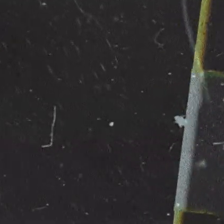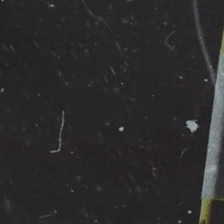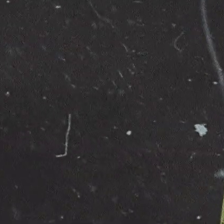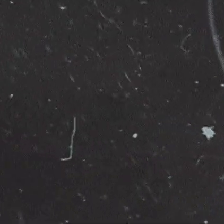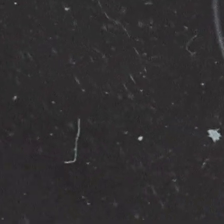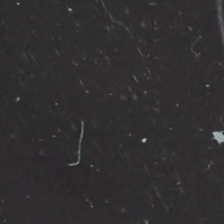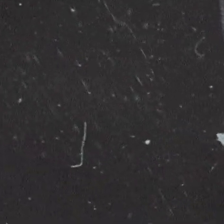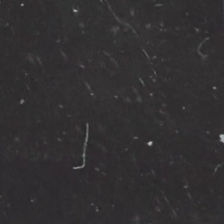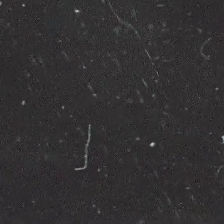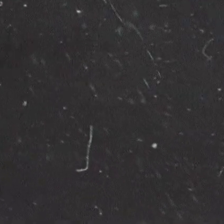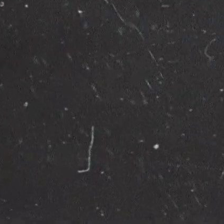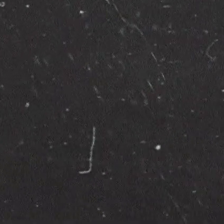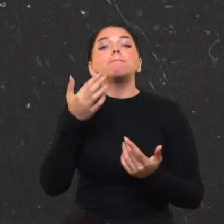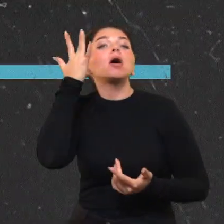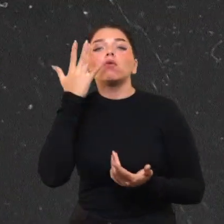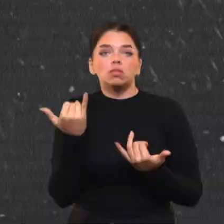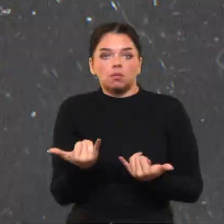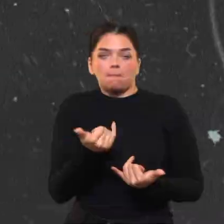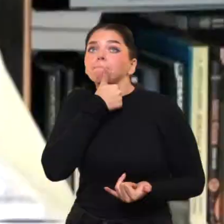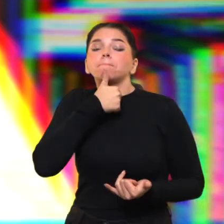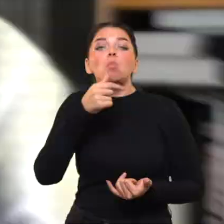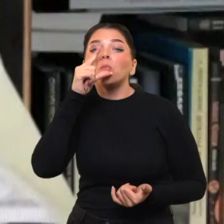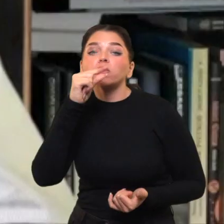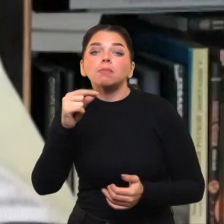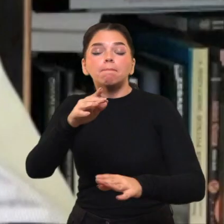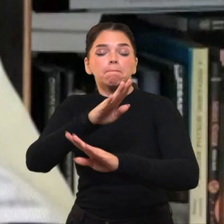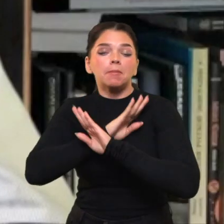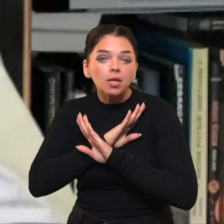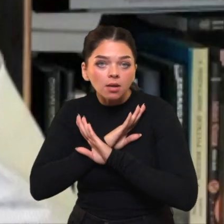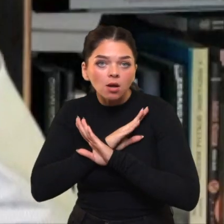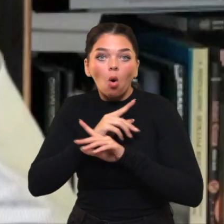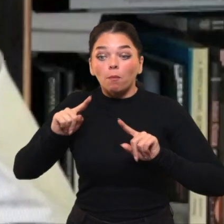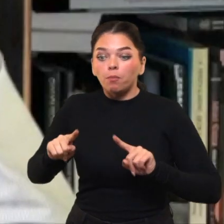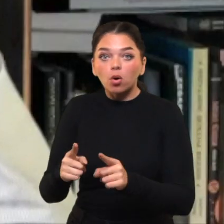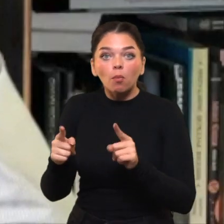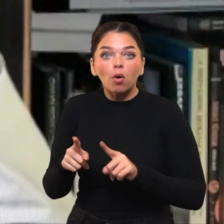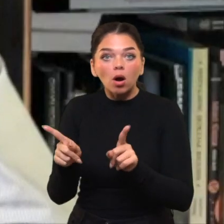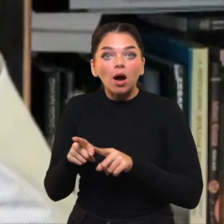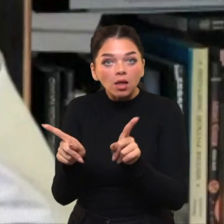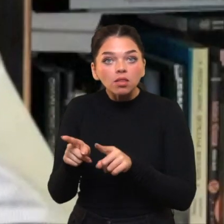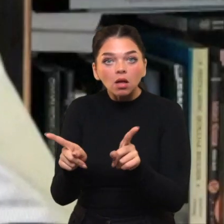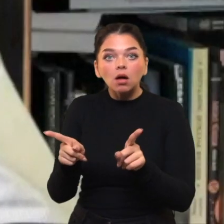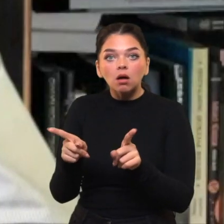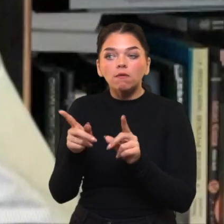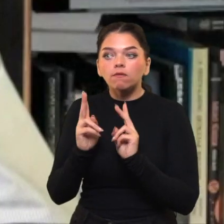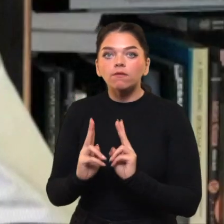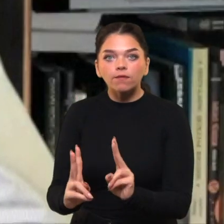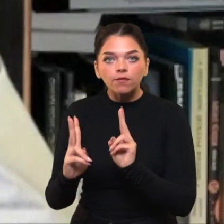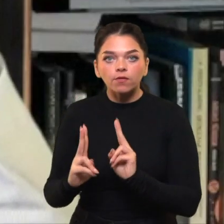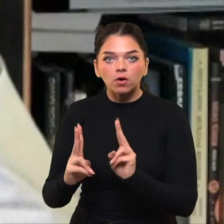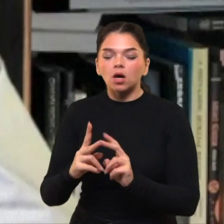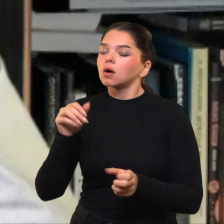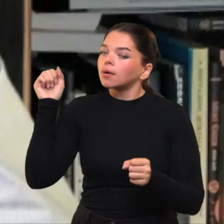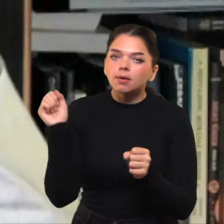Po per trūkėlės matysite, įsiveizduokime, kad Putinas numirė, o propagandą liko. kovasoje turi būti